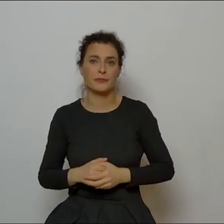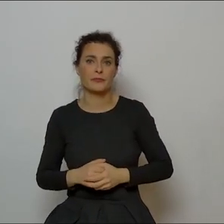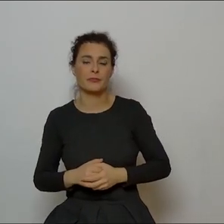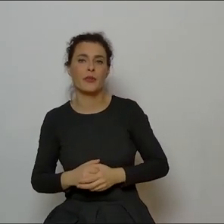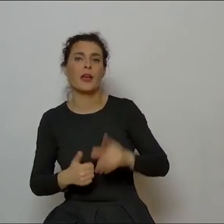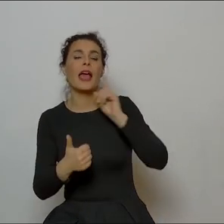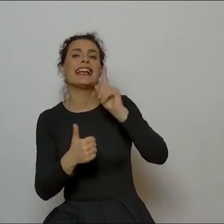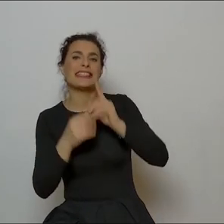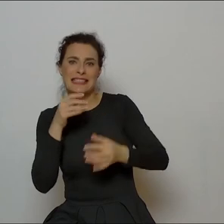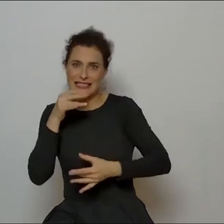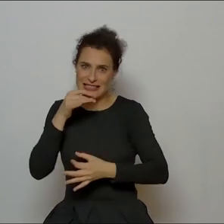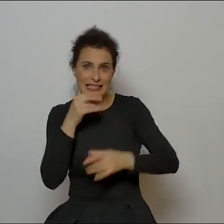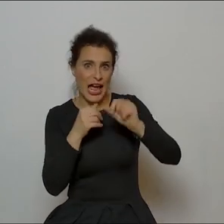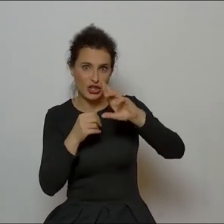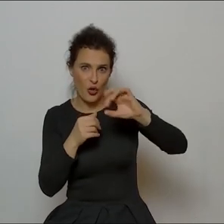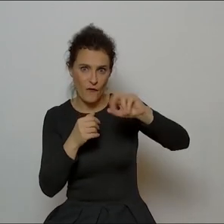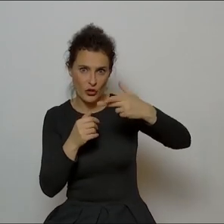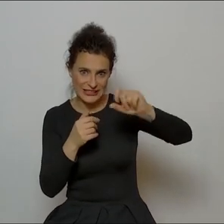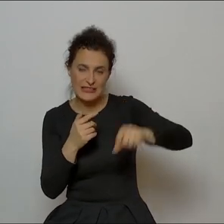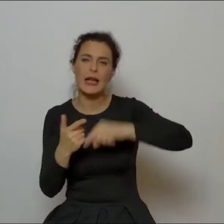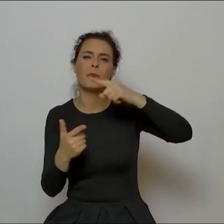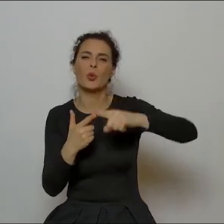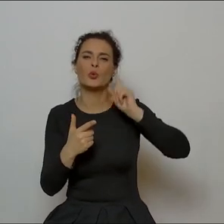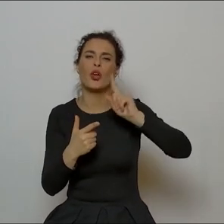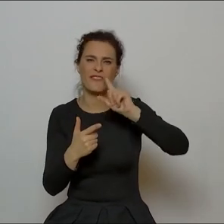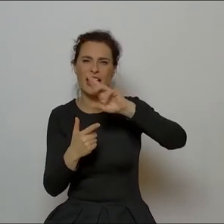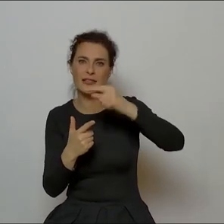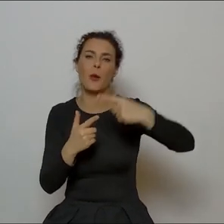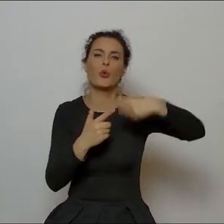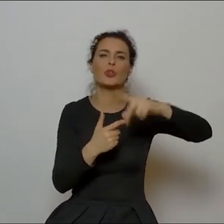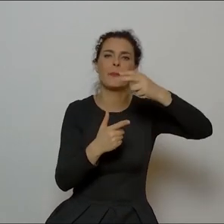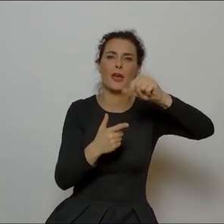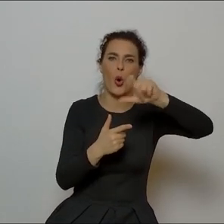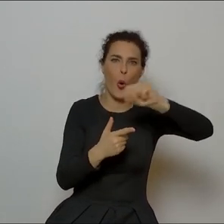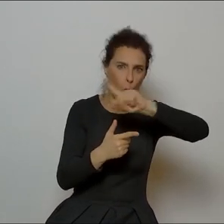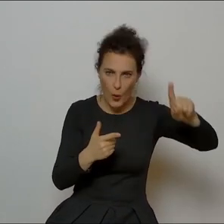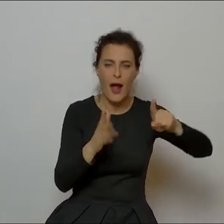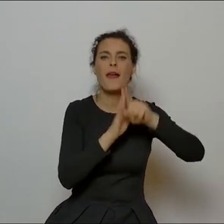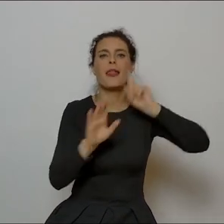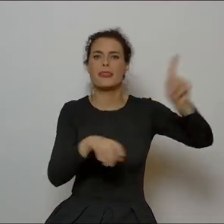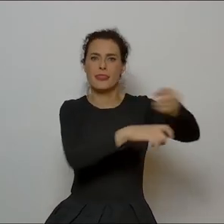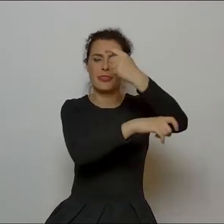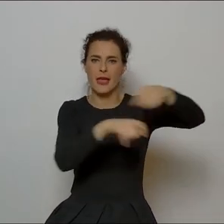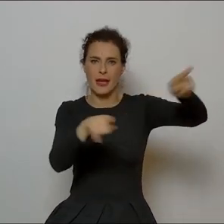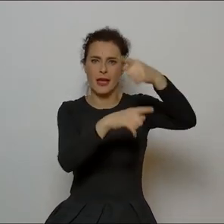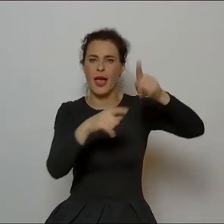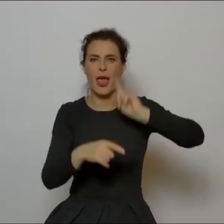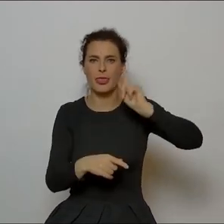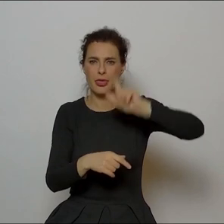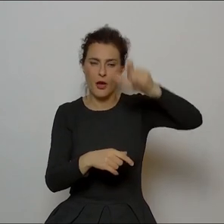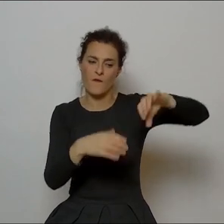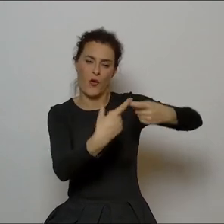Więcek, saksofonista z Mikołajem, Miłosz Woźko, który dyrygował orkiestrą swoją,